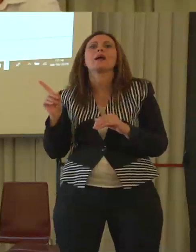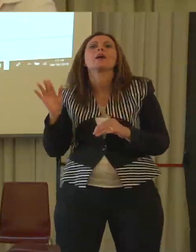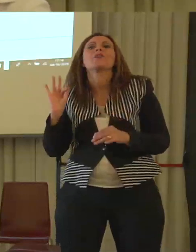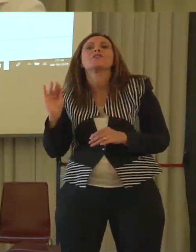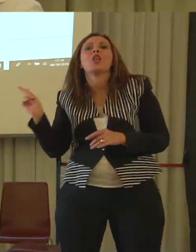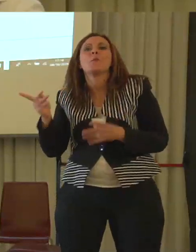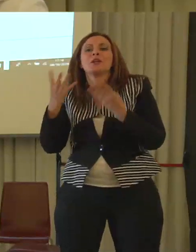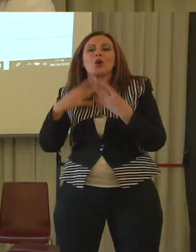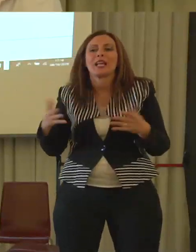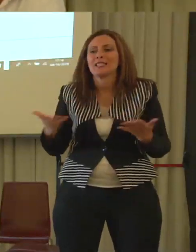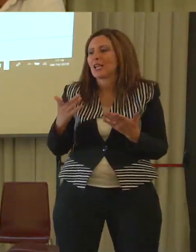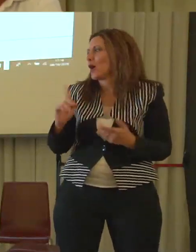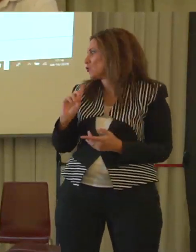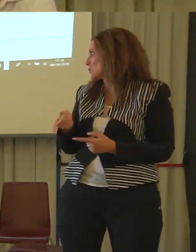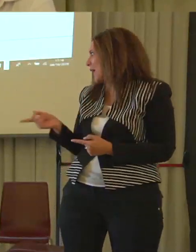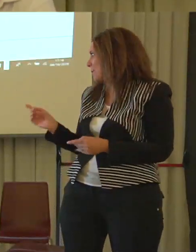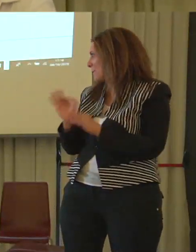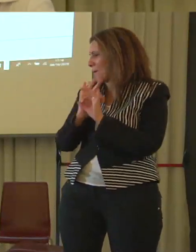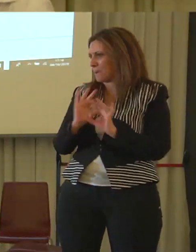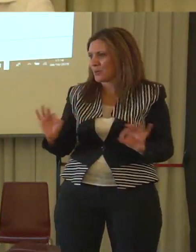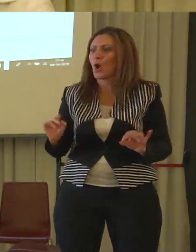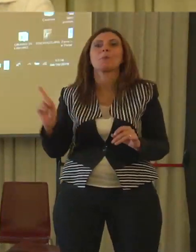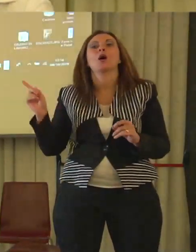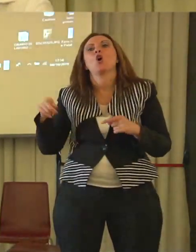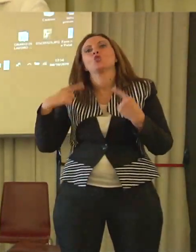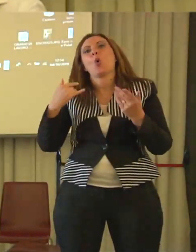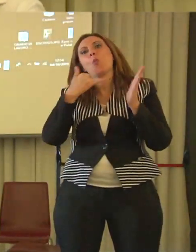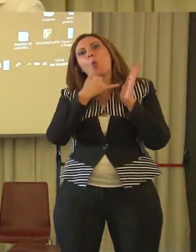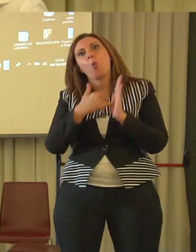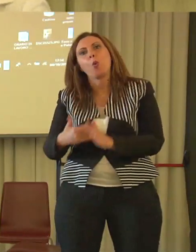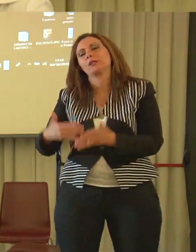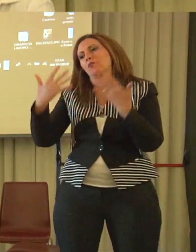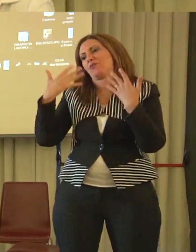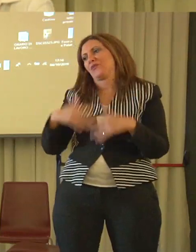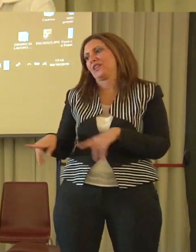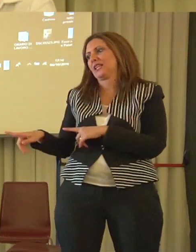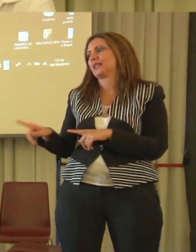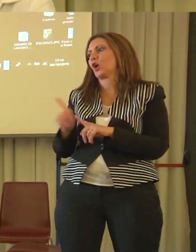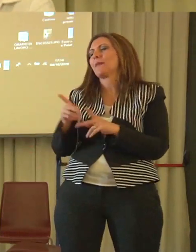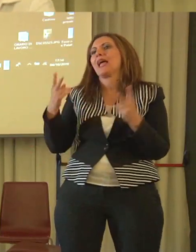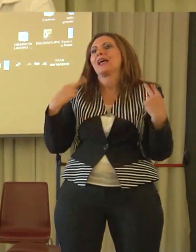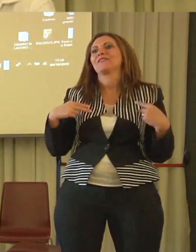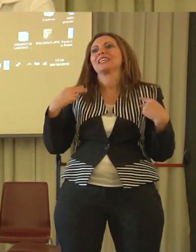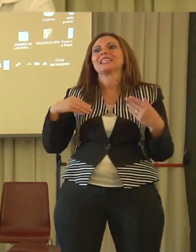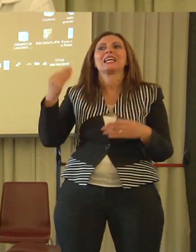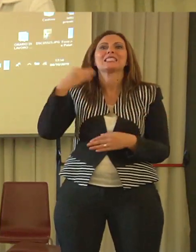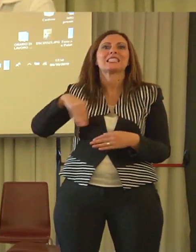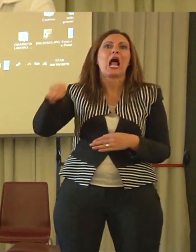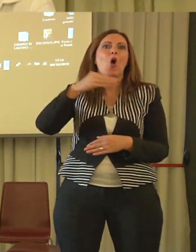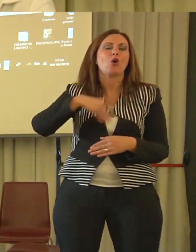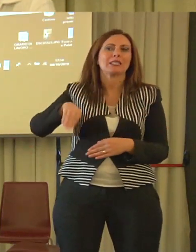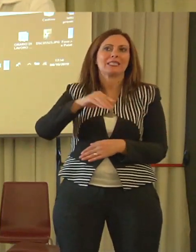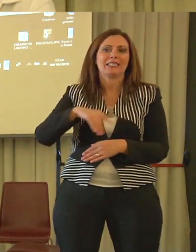Giuseppe è pronto e finirà poi lui alla grande con una vita straordinaria da raccontare. Nello